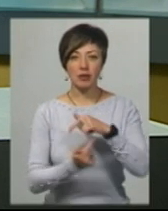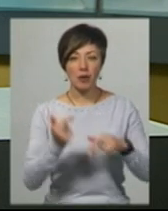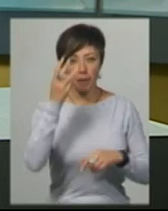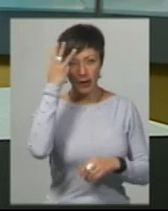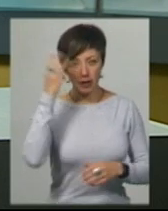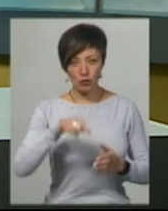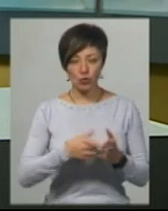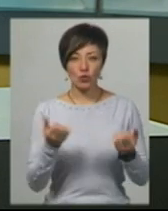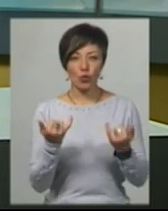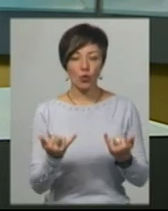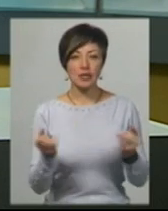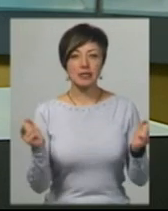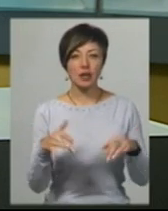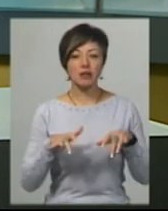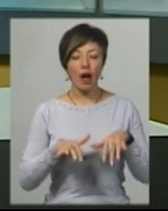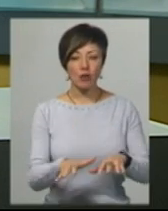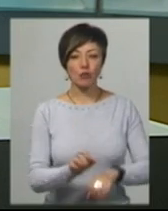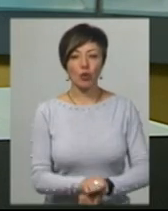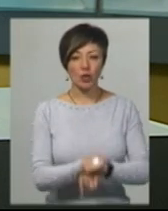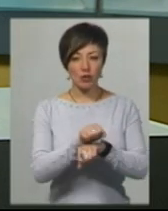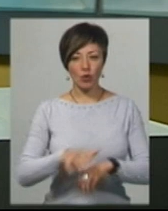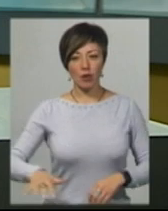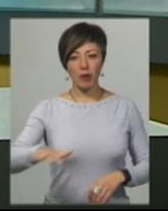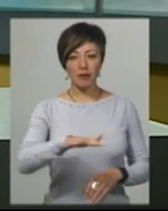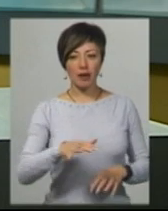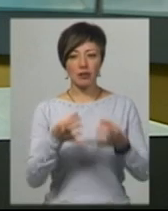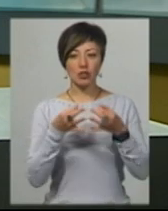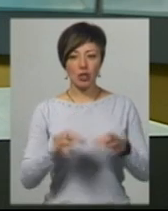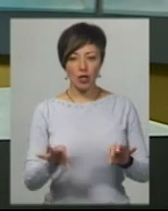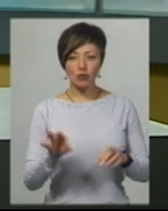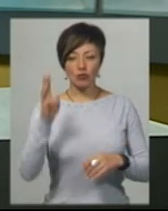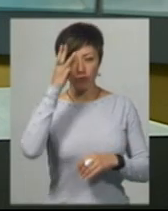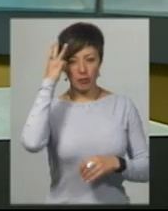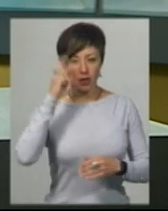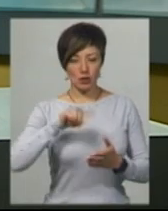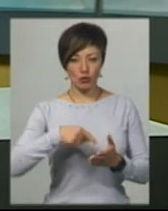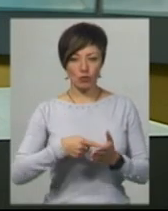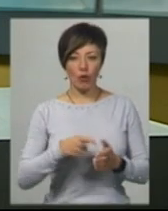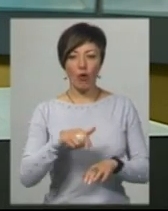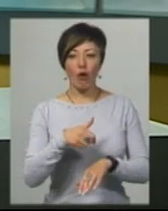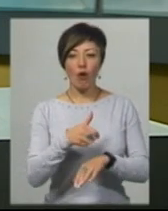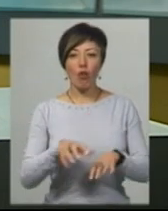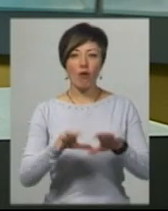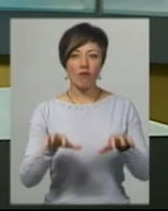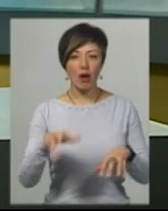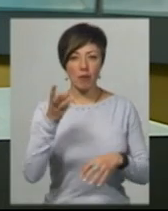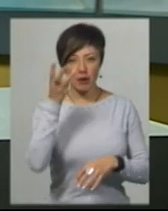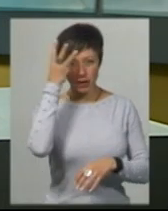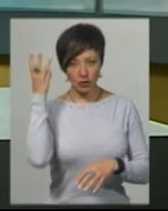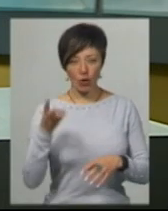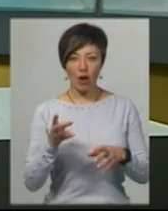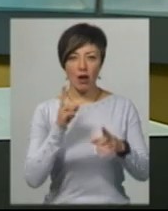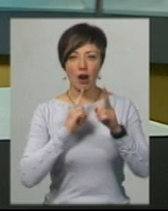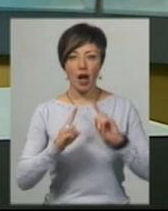Хмельницького сьогодні зібрались на акцію протесту на Майдані Незалежності, що в обласному центрі. Голова Хмельницької ради профспілки